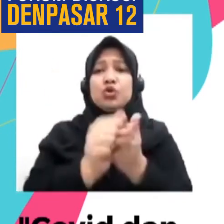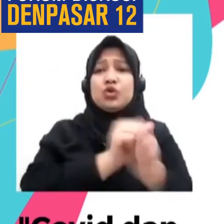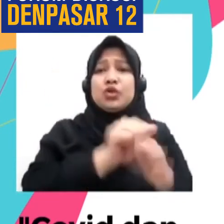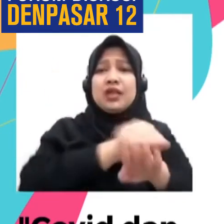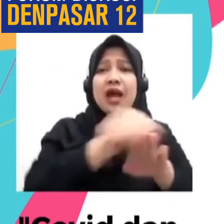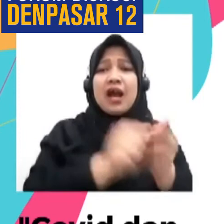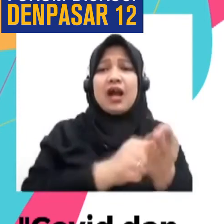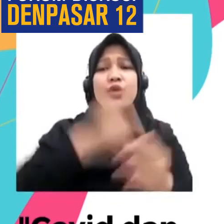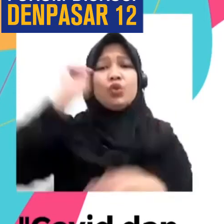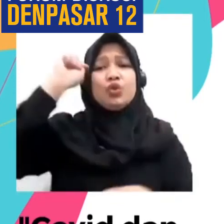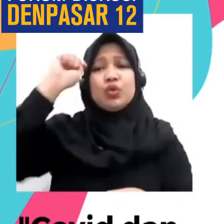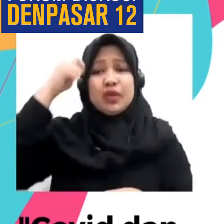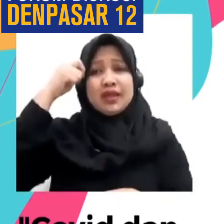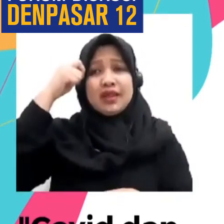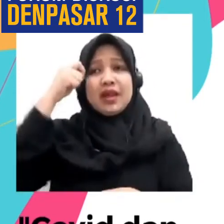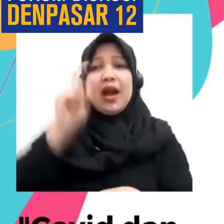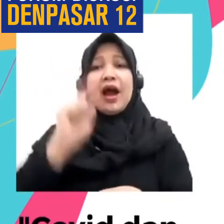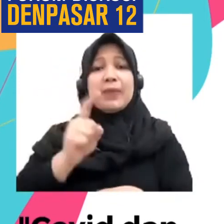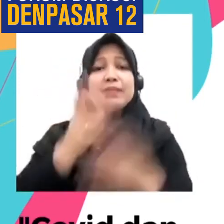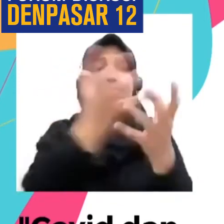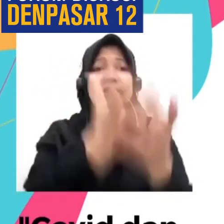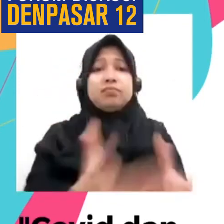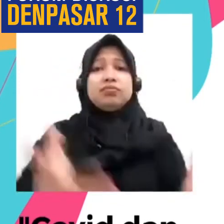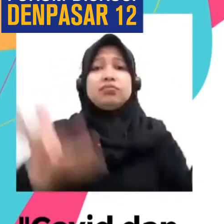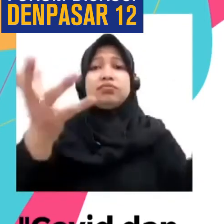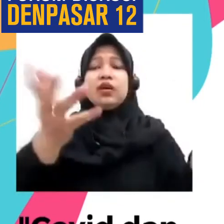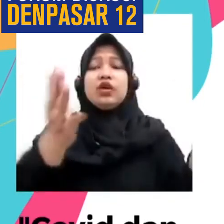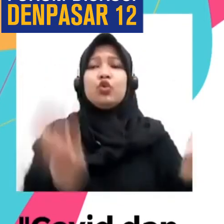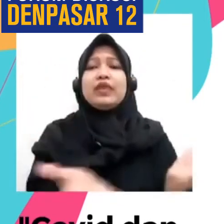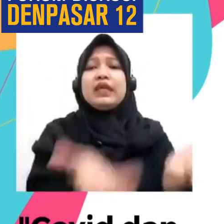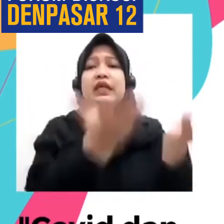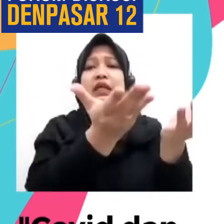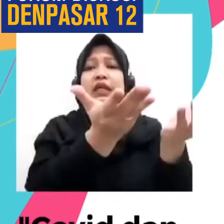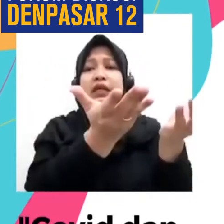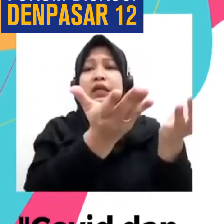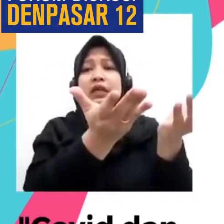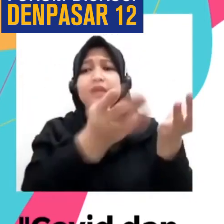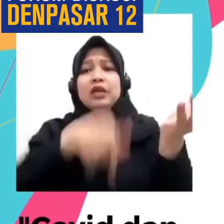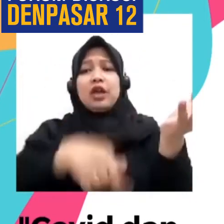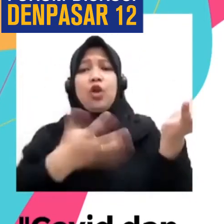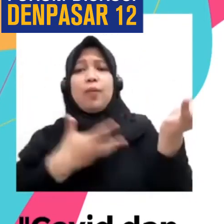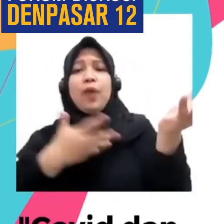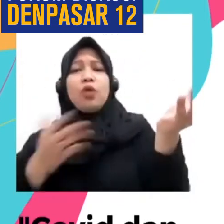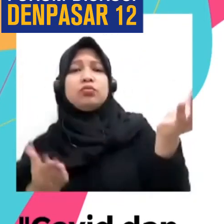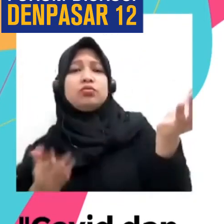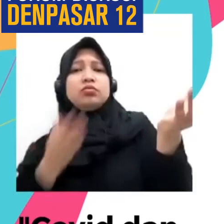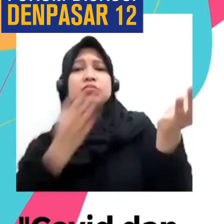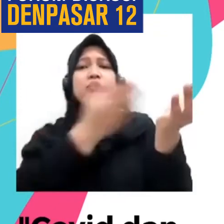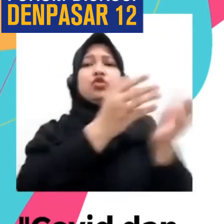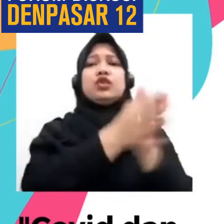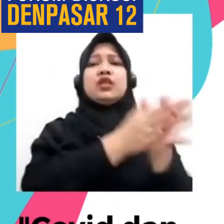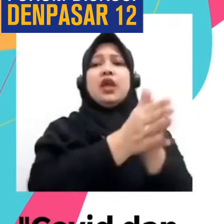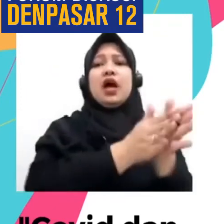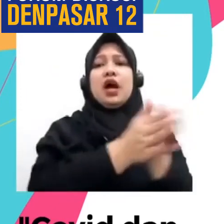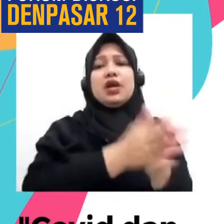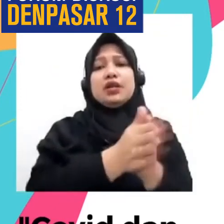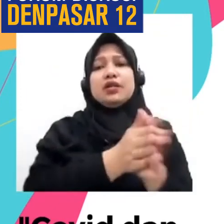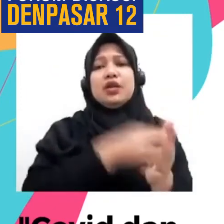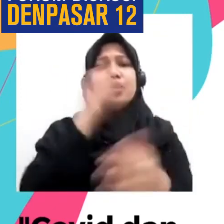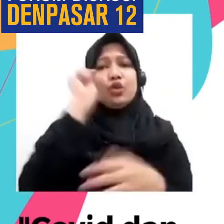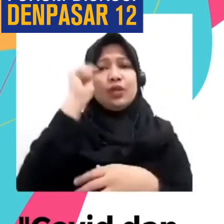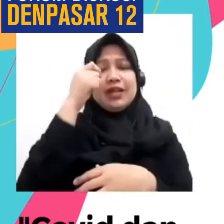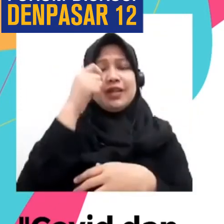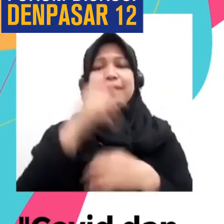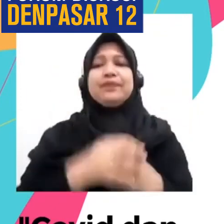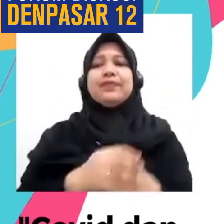Mbak Cuci Tangannya Tidak Sampai Tubuhnya Tak Sampai Bagaimana Menjaga